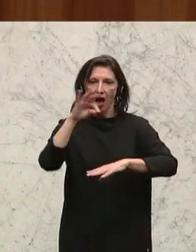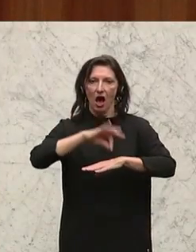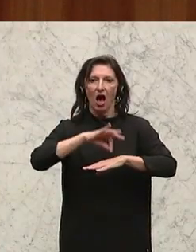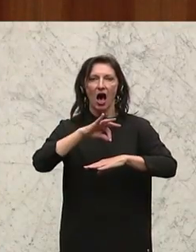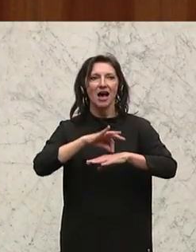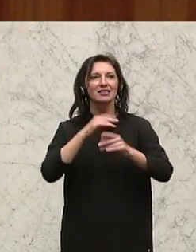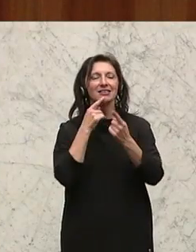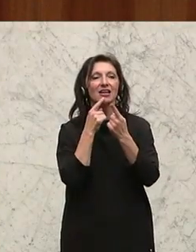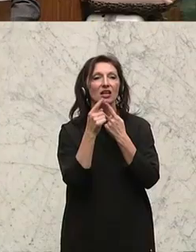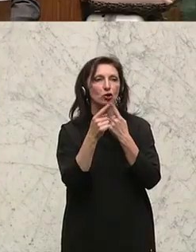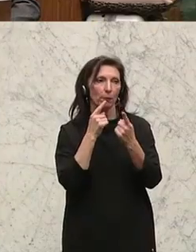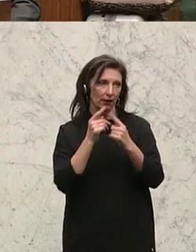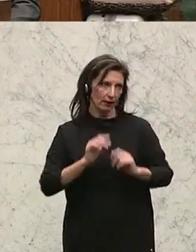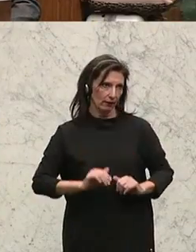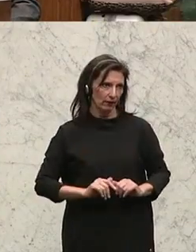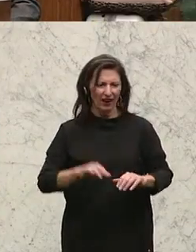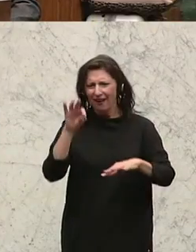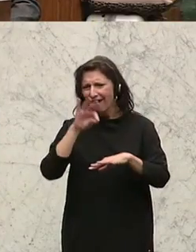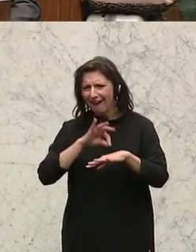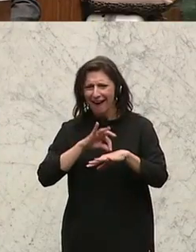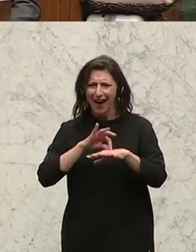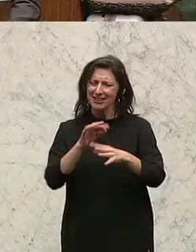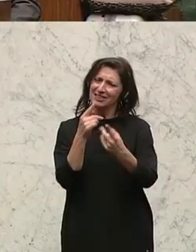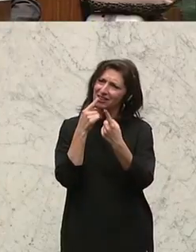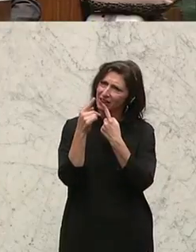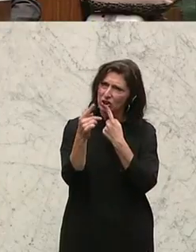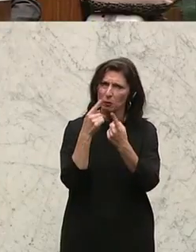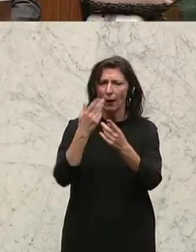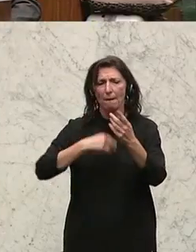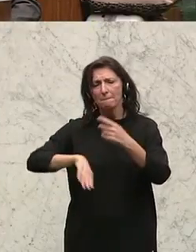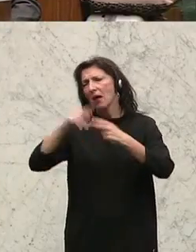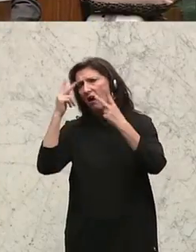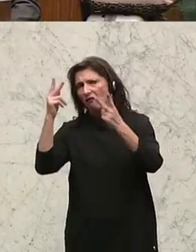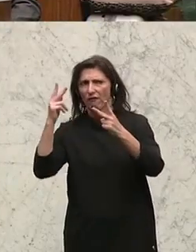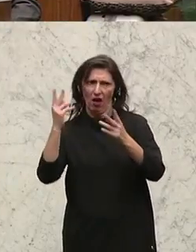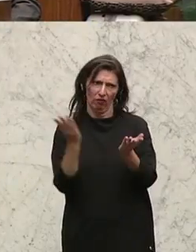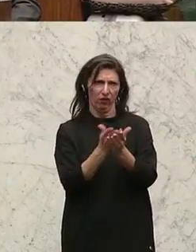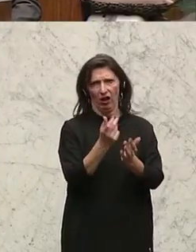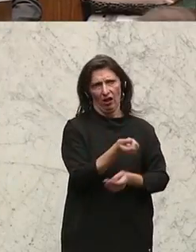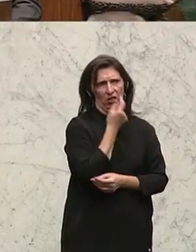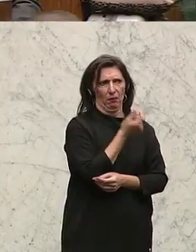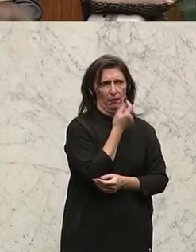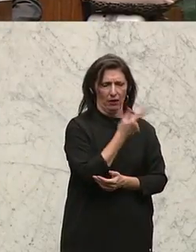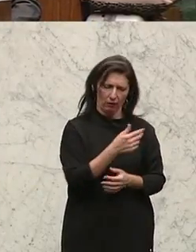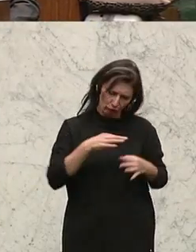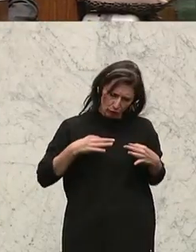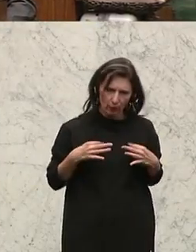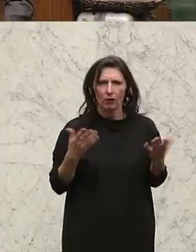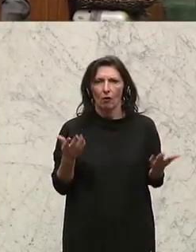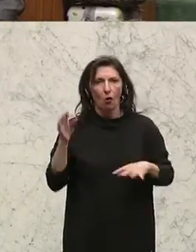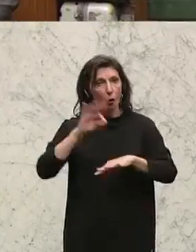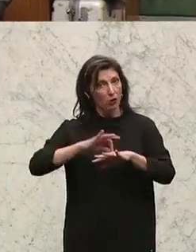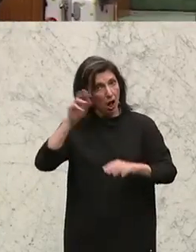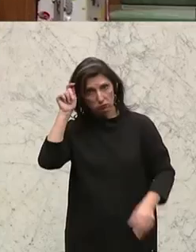Gespräch. Das ärztliche Gespräch ist mehr wert wie jede Medikamentation. Also ich halte da sehr viel und großen Respekt vor den